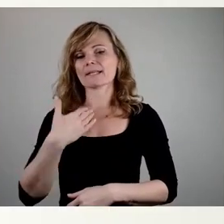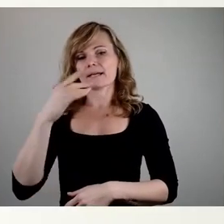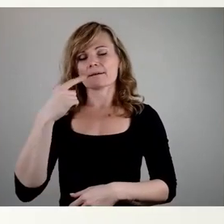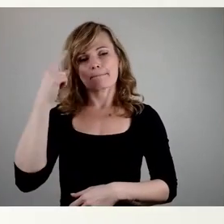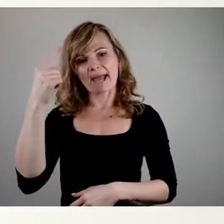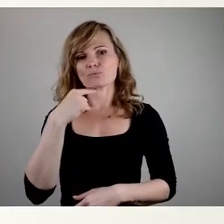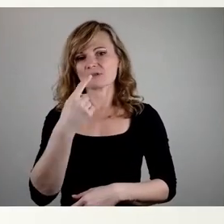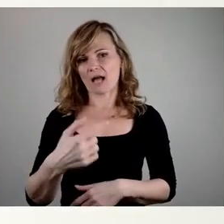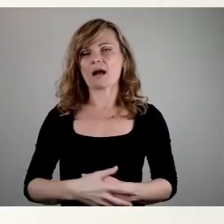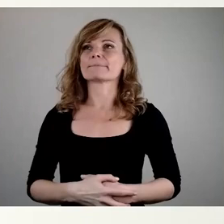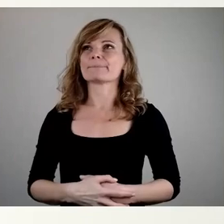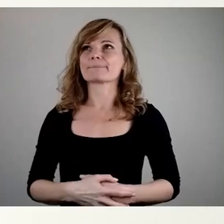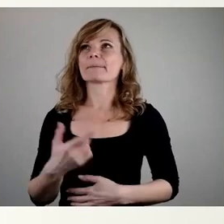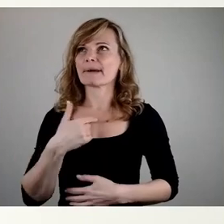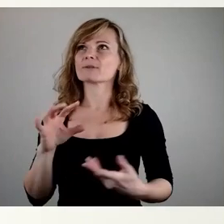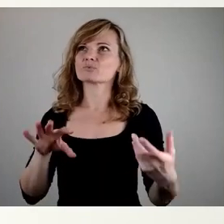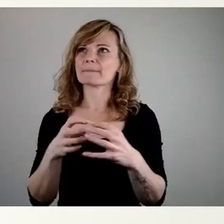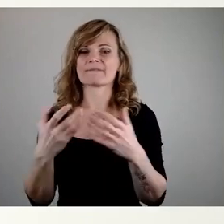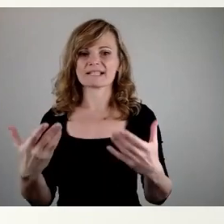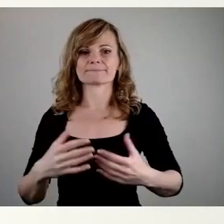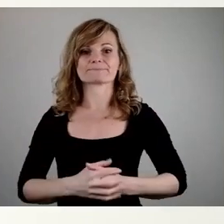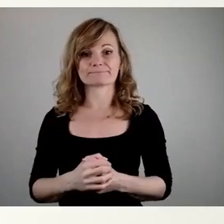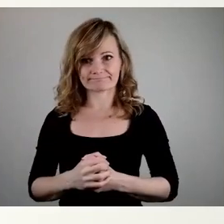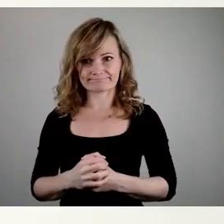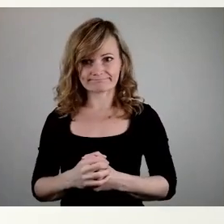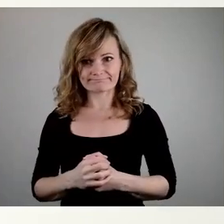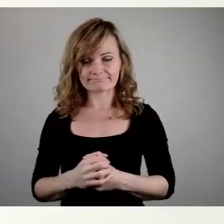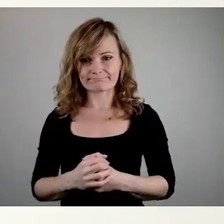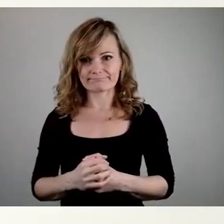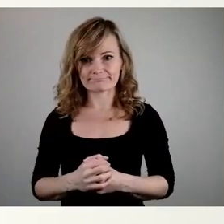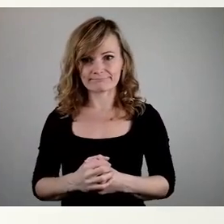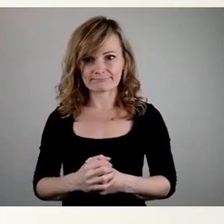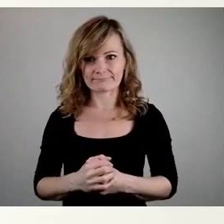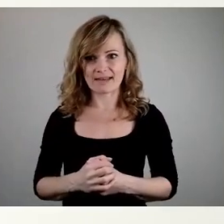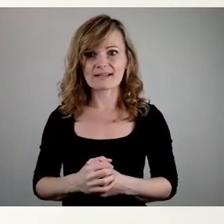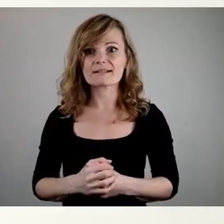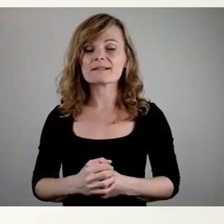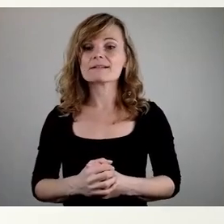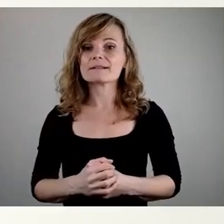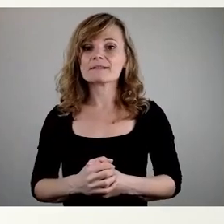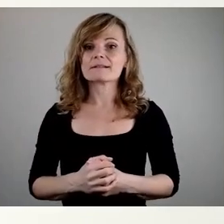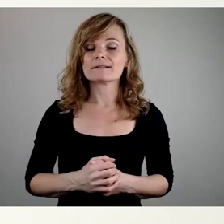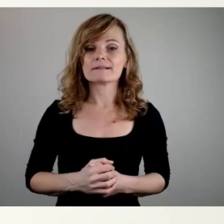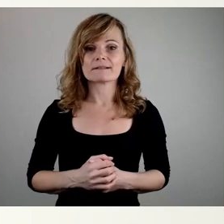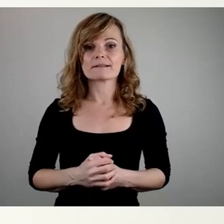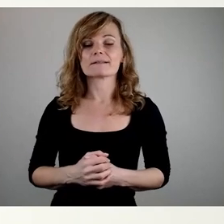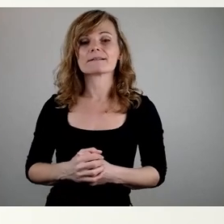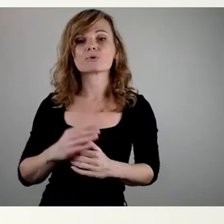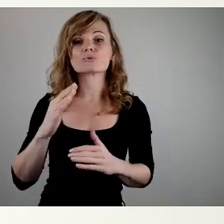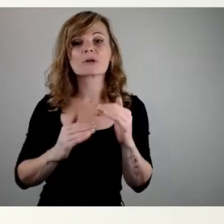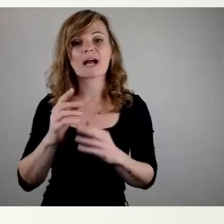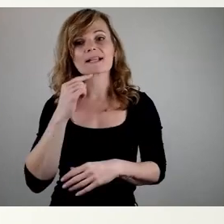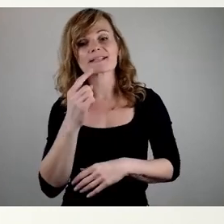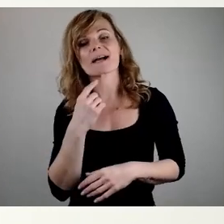ich würde es mal so zusammenfassen. Ich würde es mal so zusammenfassen. Neutral gesagt, wir sind